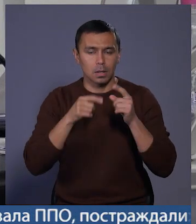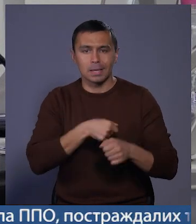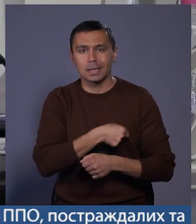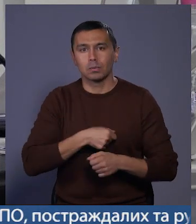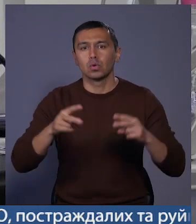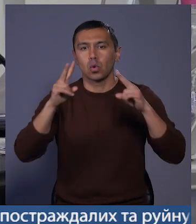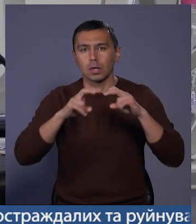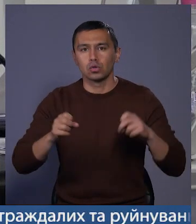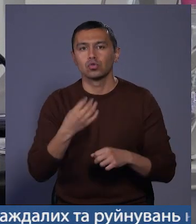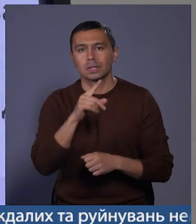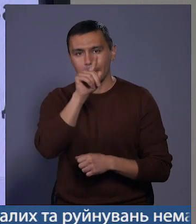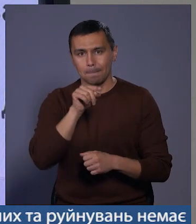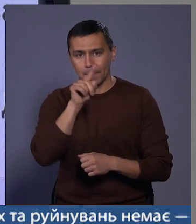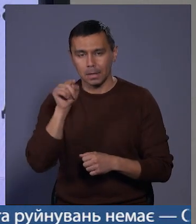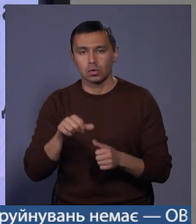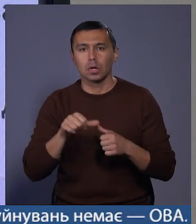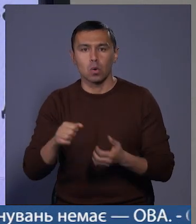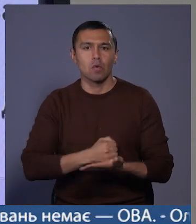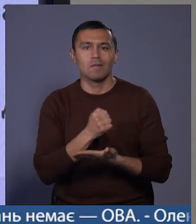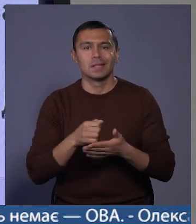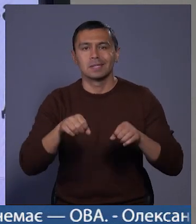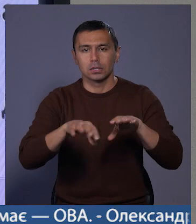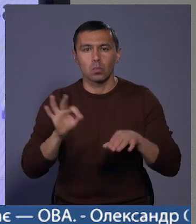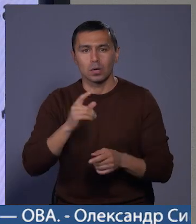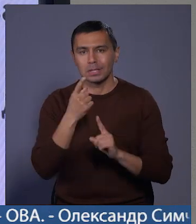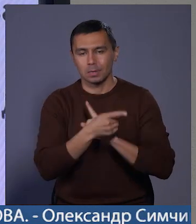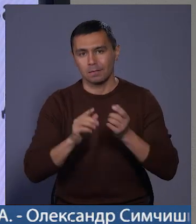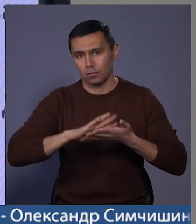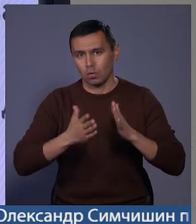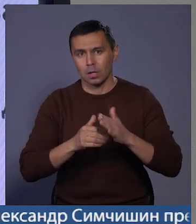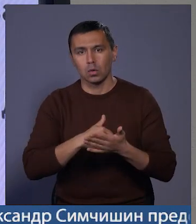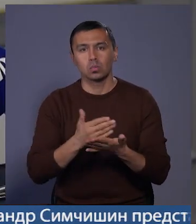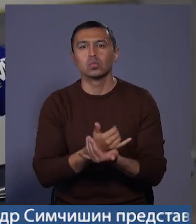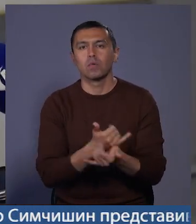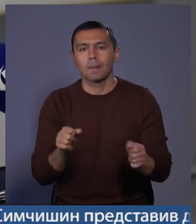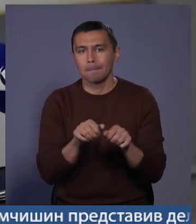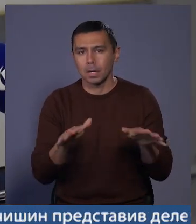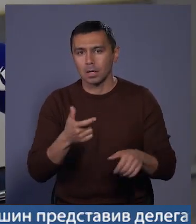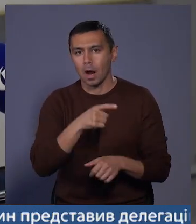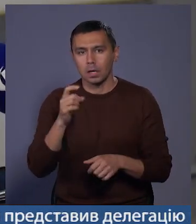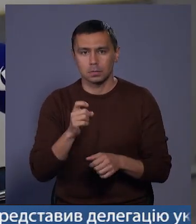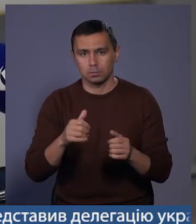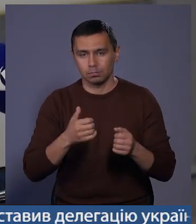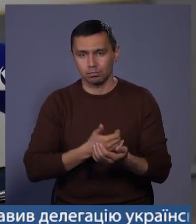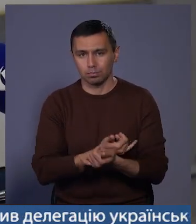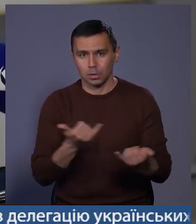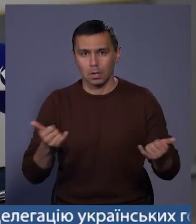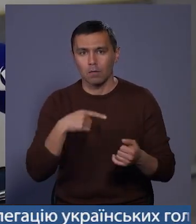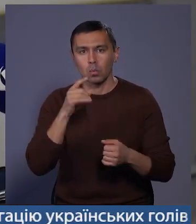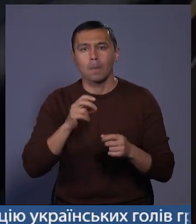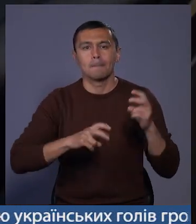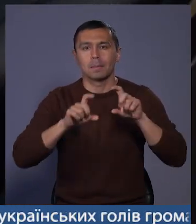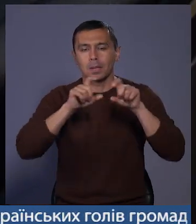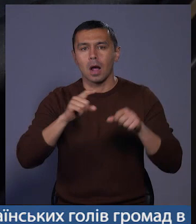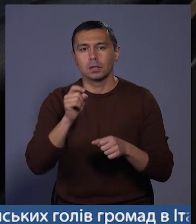розглянули 14 питань. Зокрема, ухвалили рішення щодо змін в договорах на обслуговування мереж газопостачання. Йдеться про підприємство